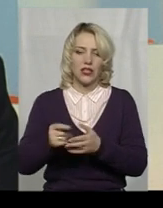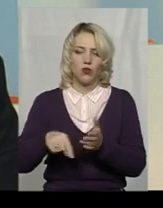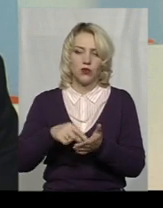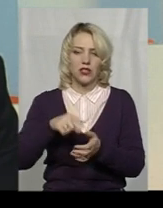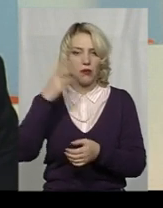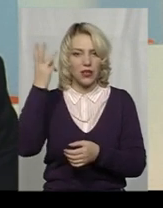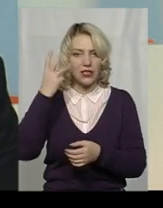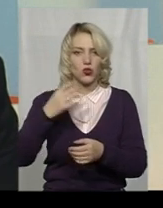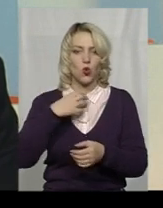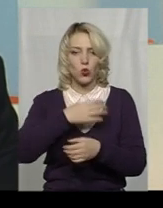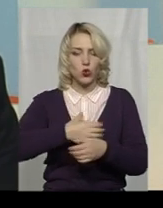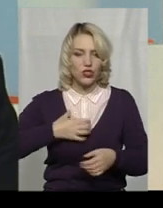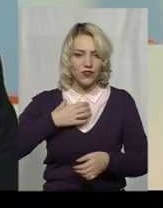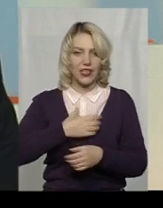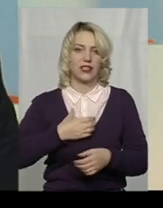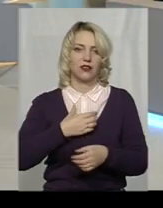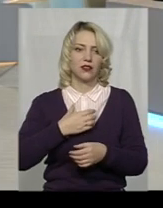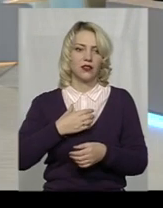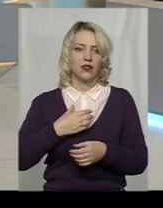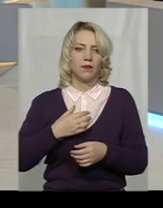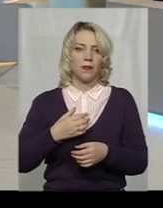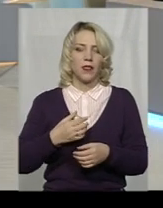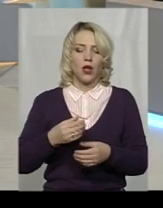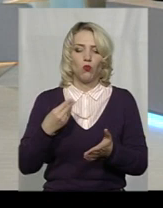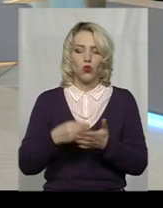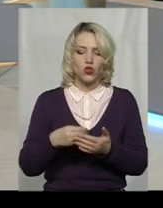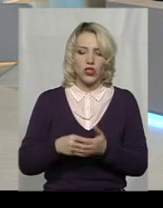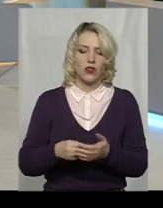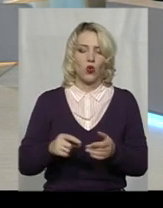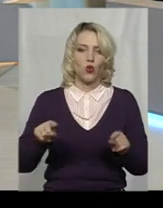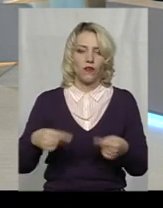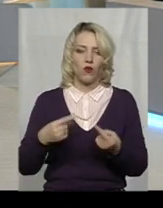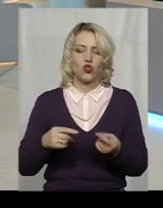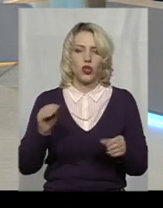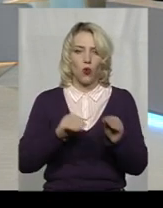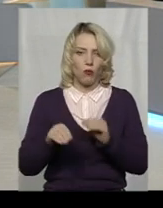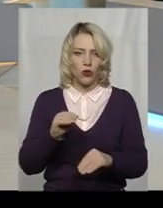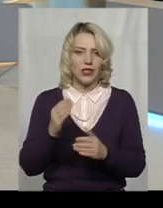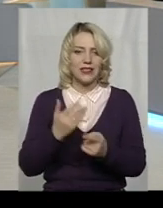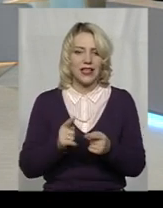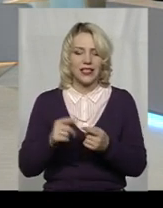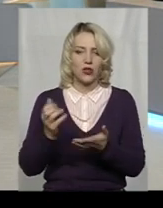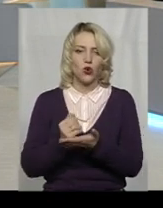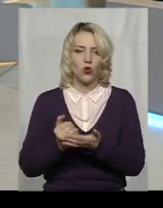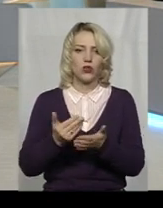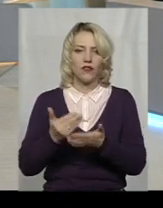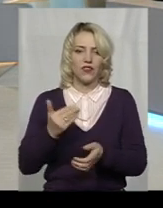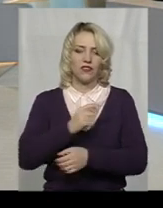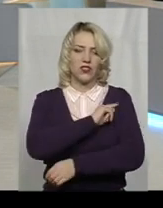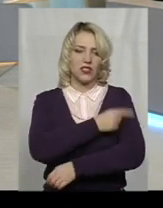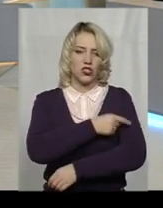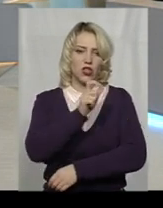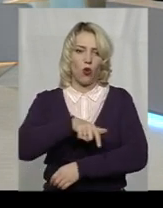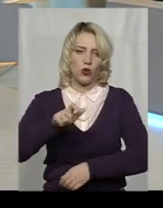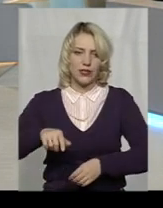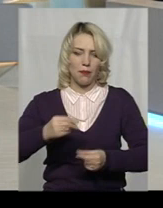ключовий бюджетуутворюючий компонент – це є доходи із фізичних осіб підприємців, правильно,